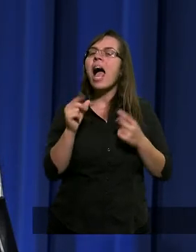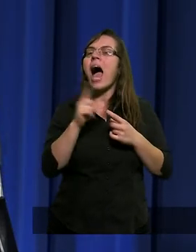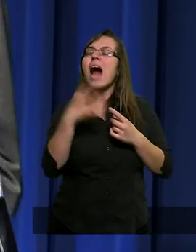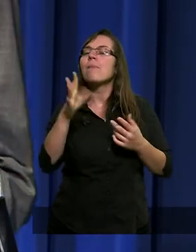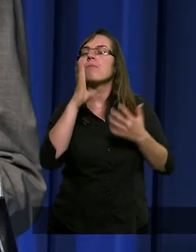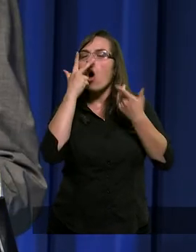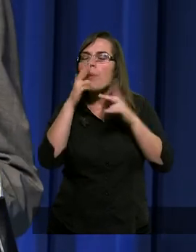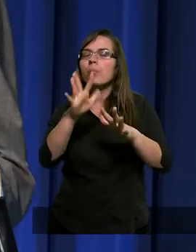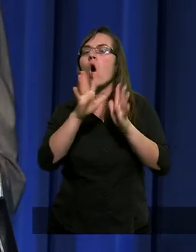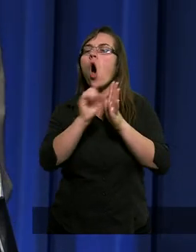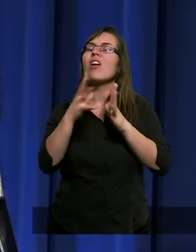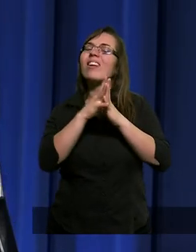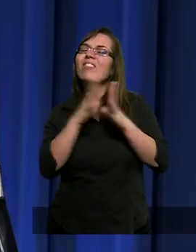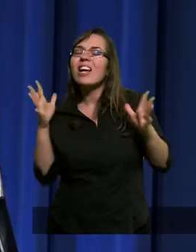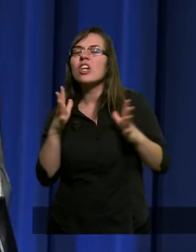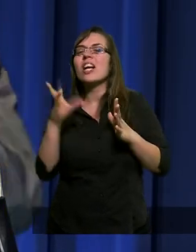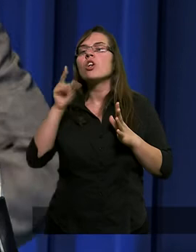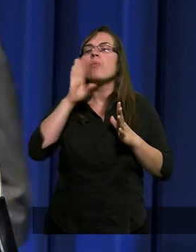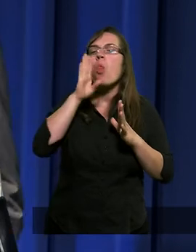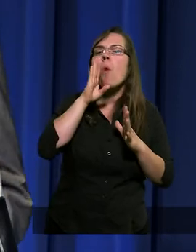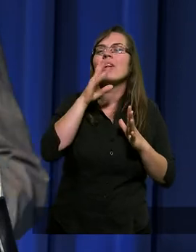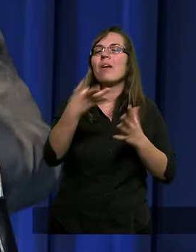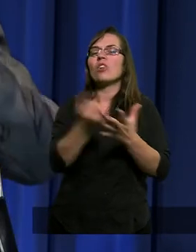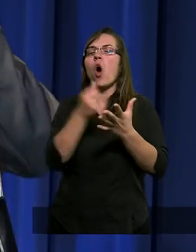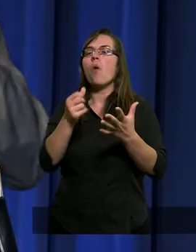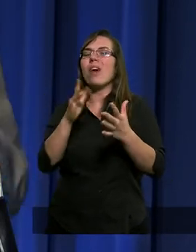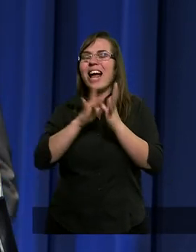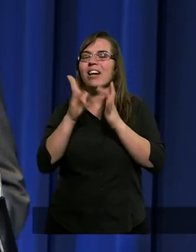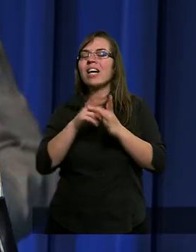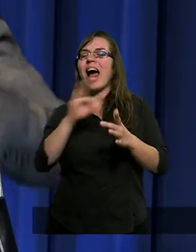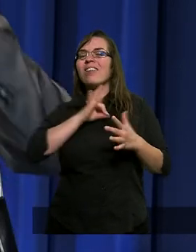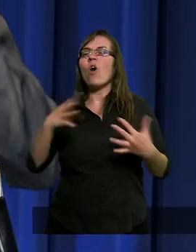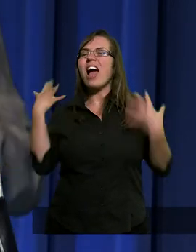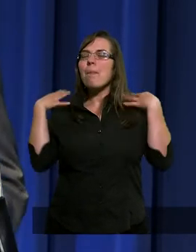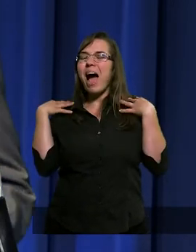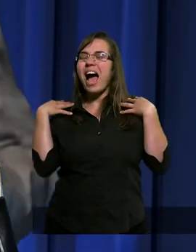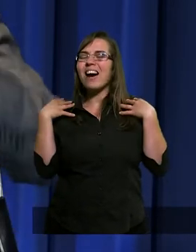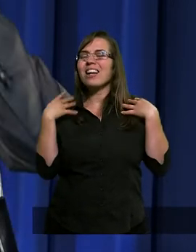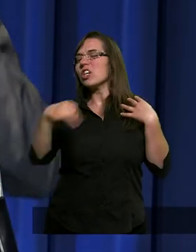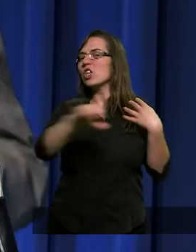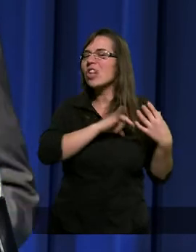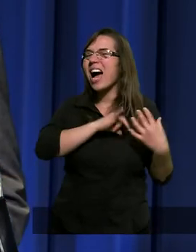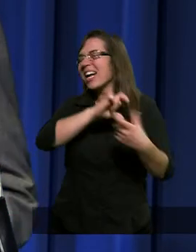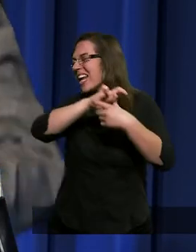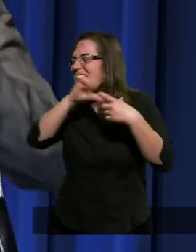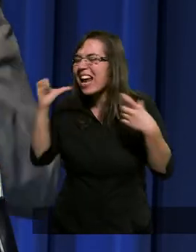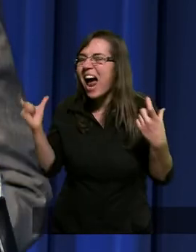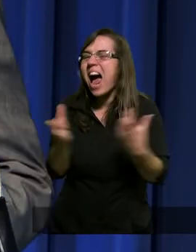co Chrystus czynił. Na swoje barki wziął grzechy całego świata.